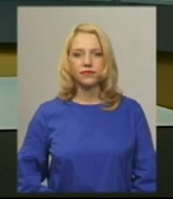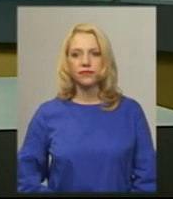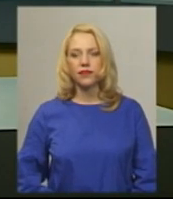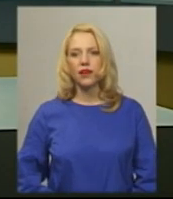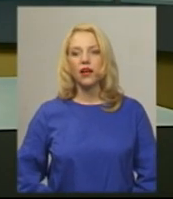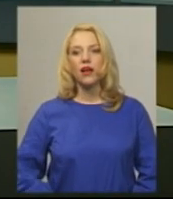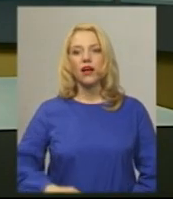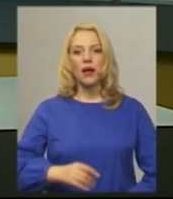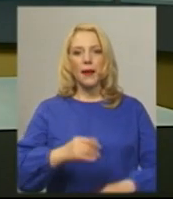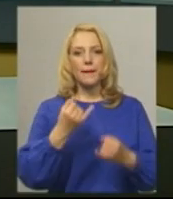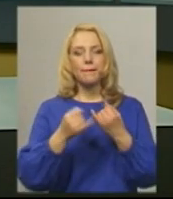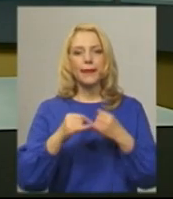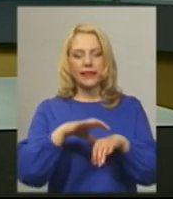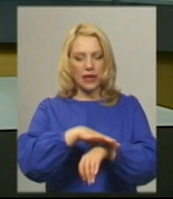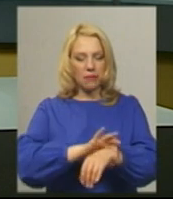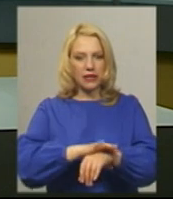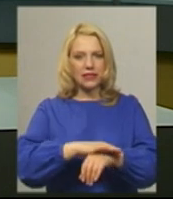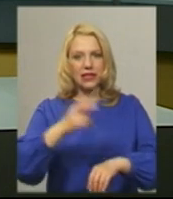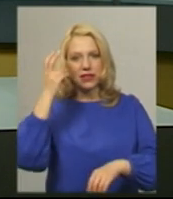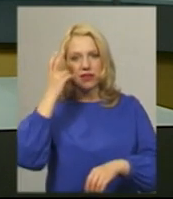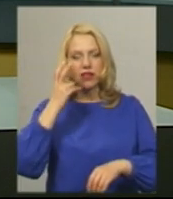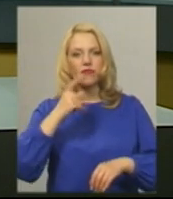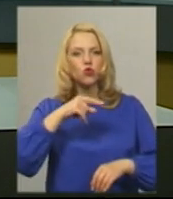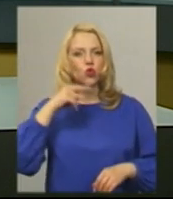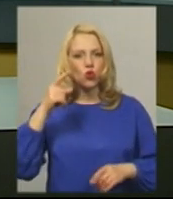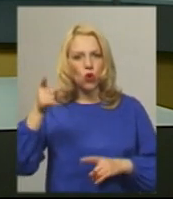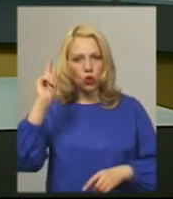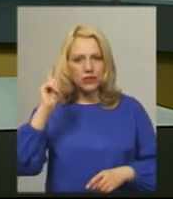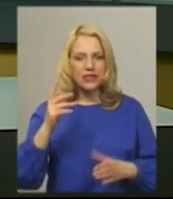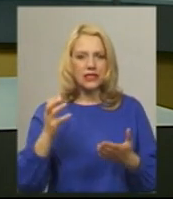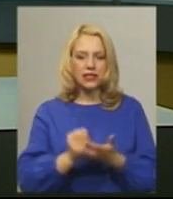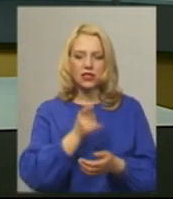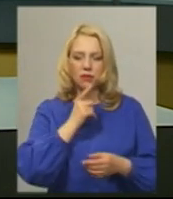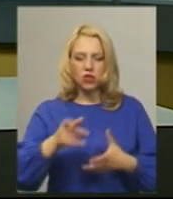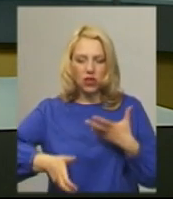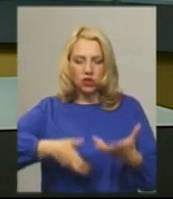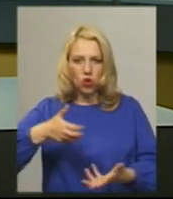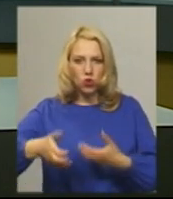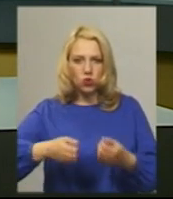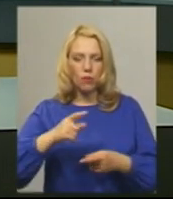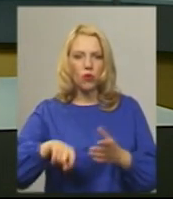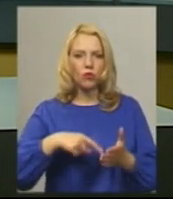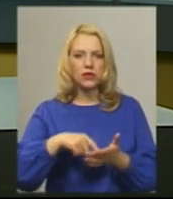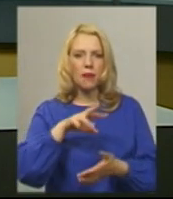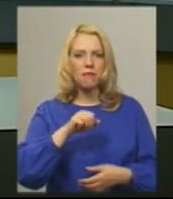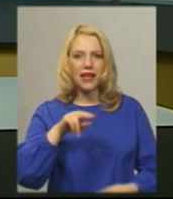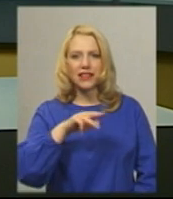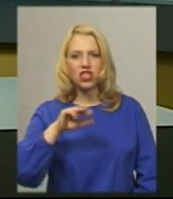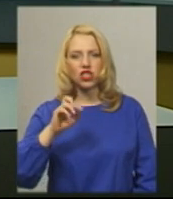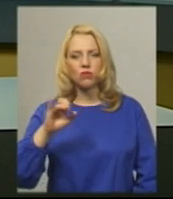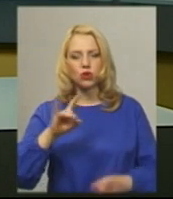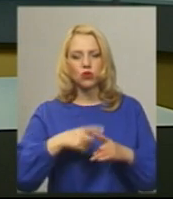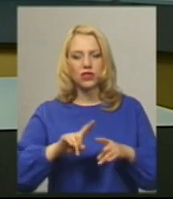Мідний браслет часів Київської Руси знайшли під час археологічних розкопок у Меджибожі. Про це розповів науковий